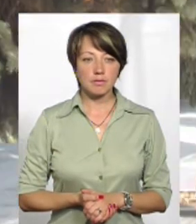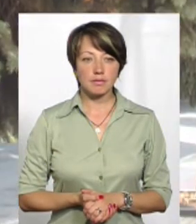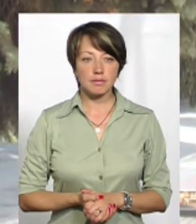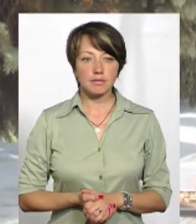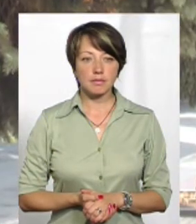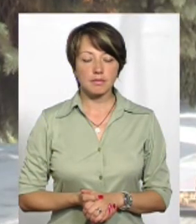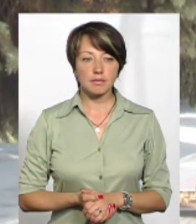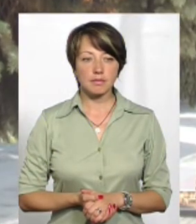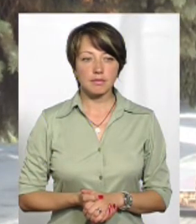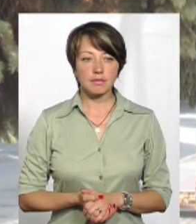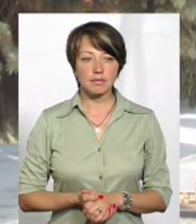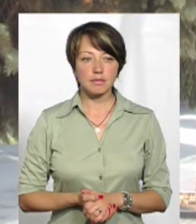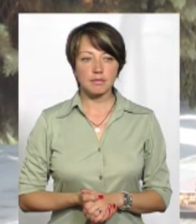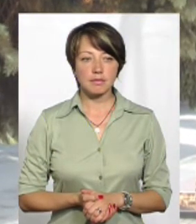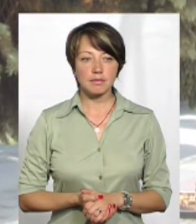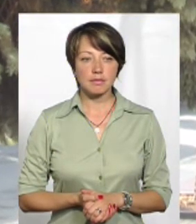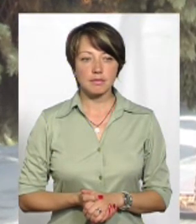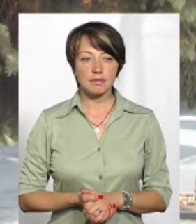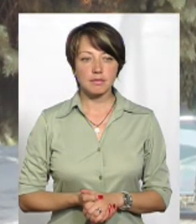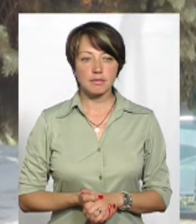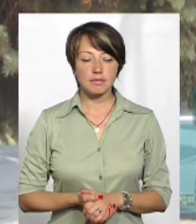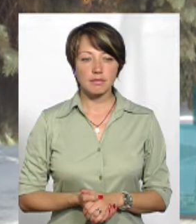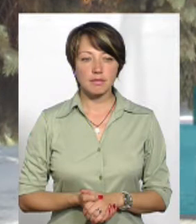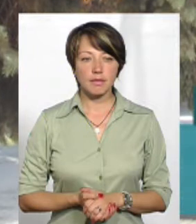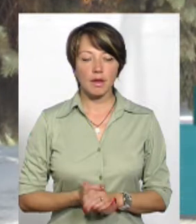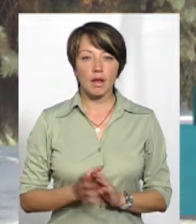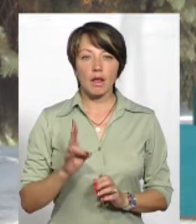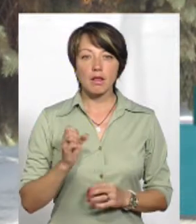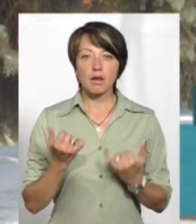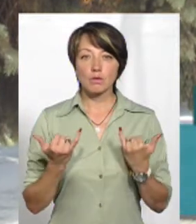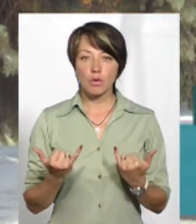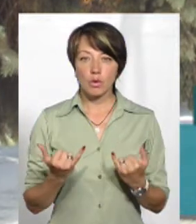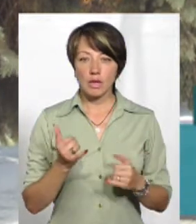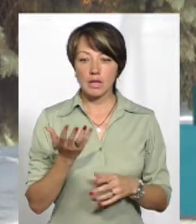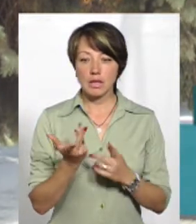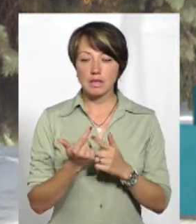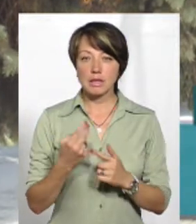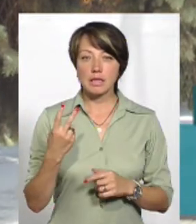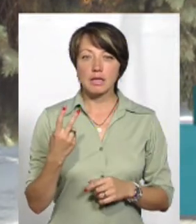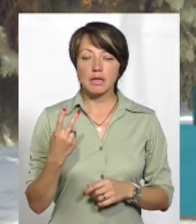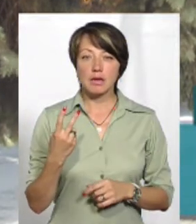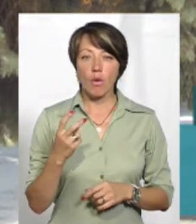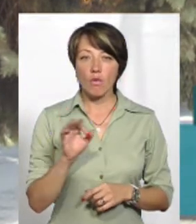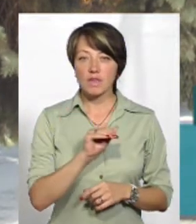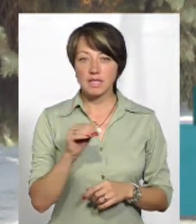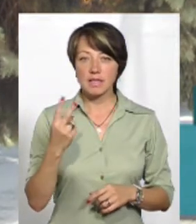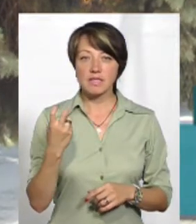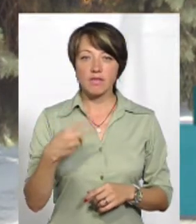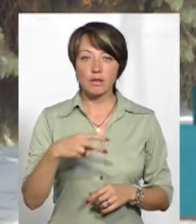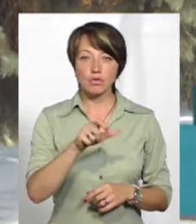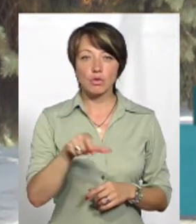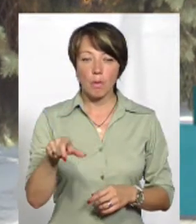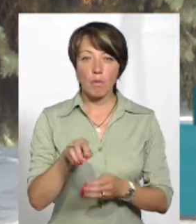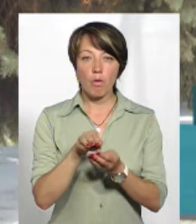На сьогодні та кількість, яка є офіційною, це більше 220 чоловік. Це ті, які